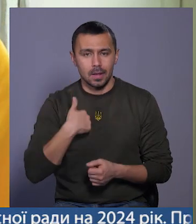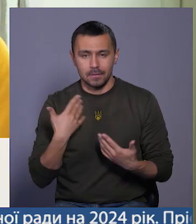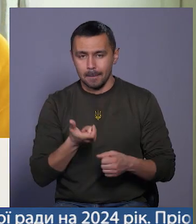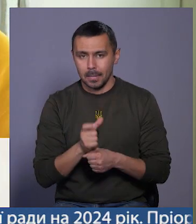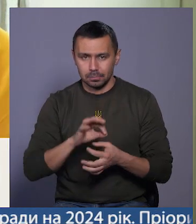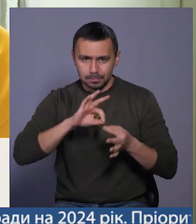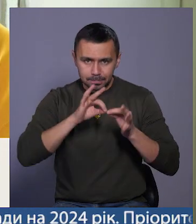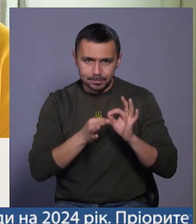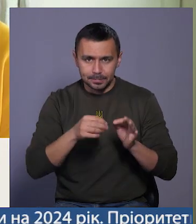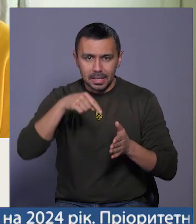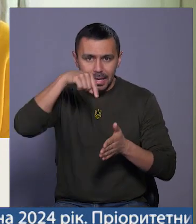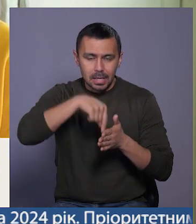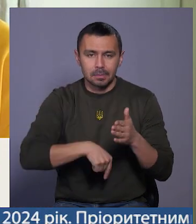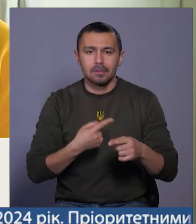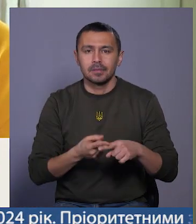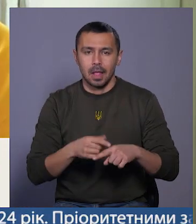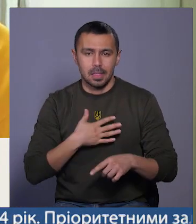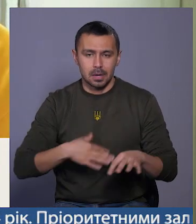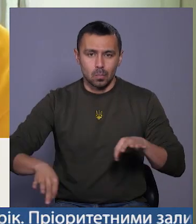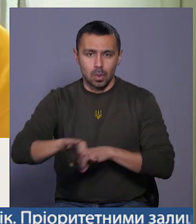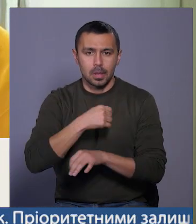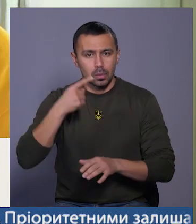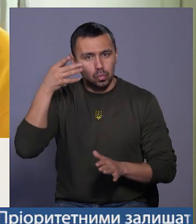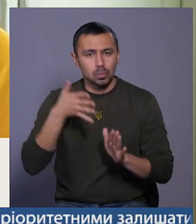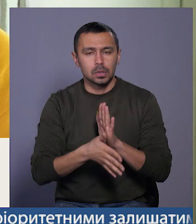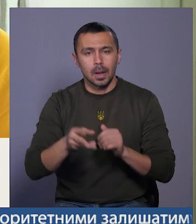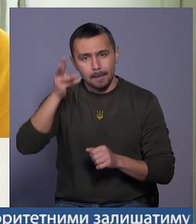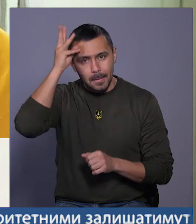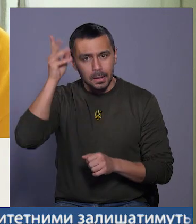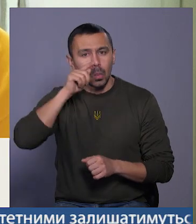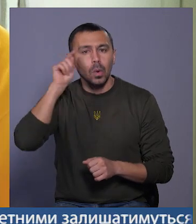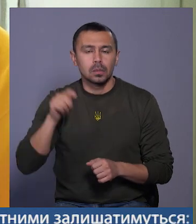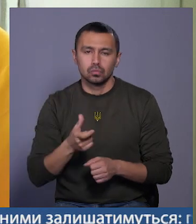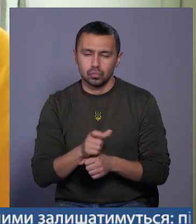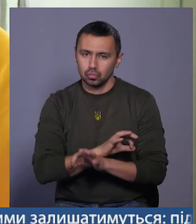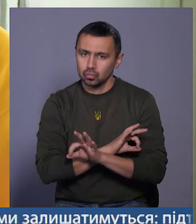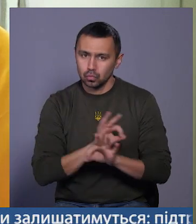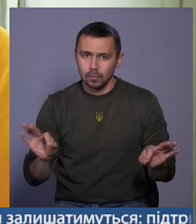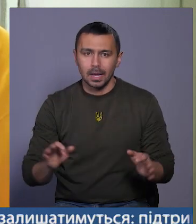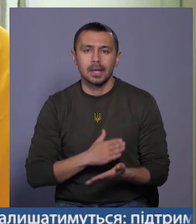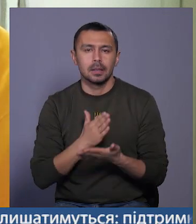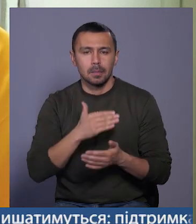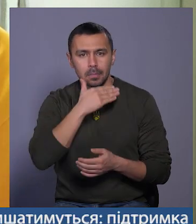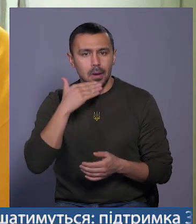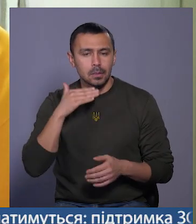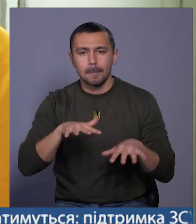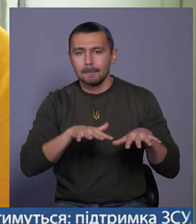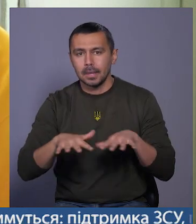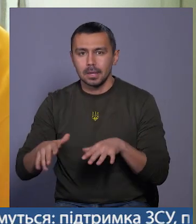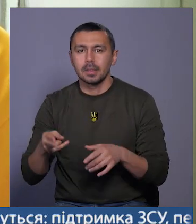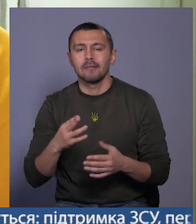більш детально заглибила в цей наш проєкт, я зрозуміла, що Хмельниччина, взагалі Україна, чудова, що є багато місця для таких